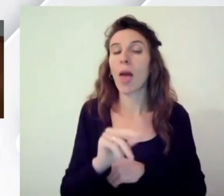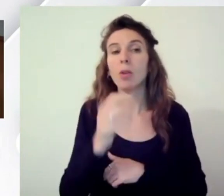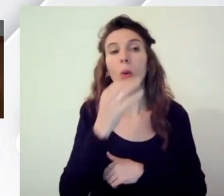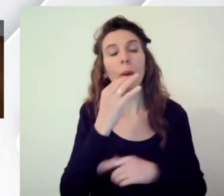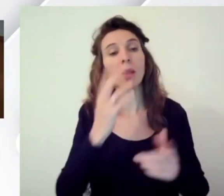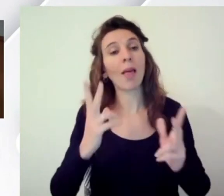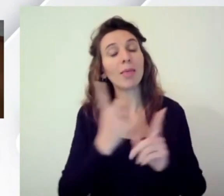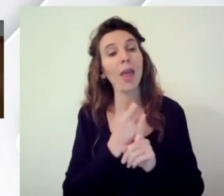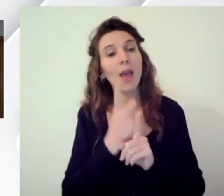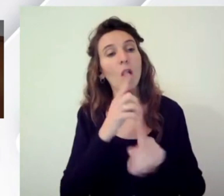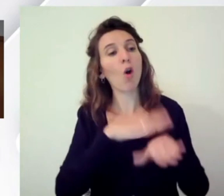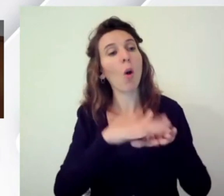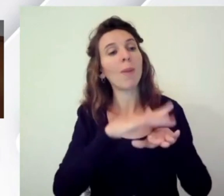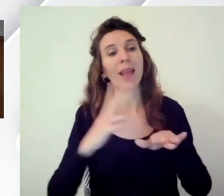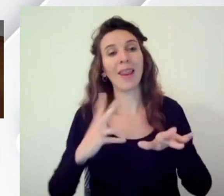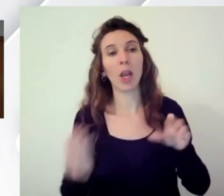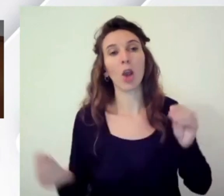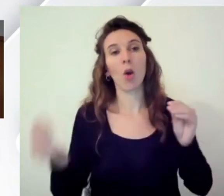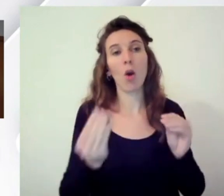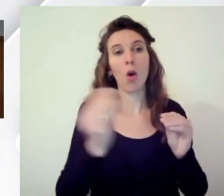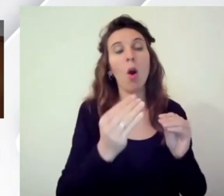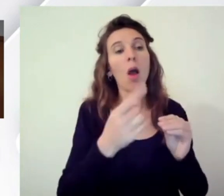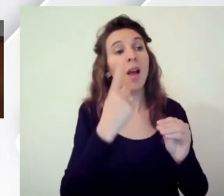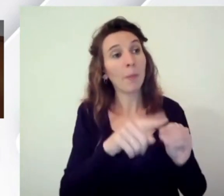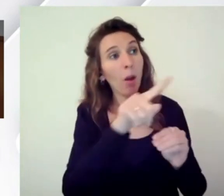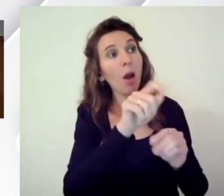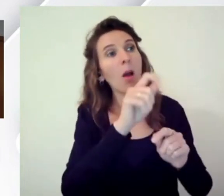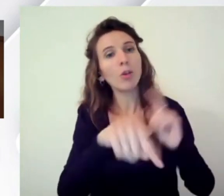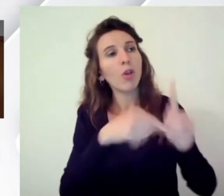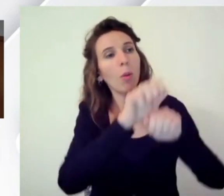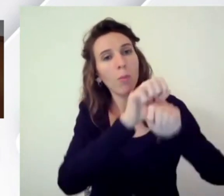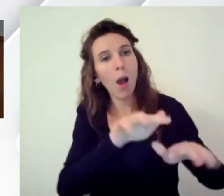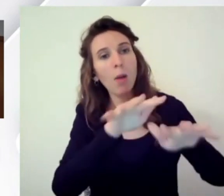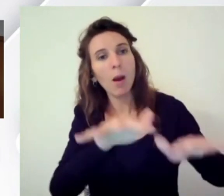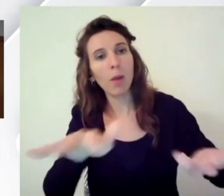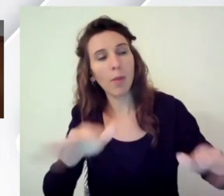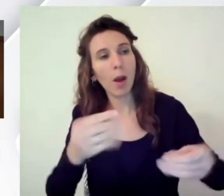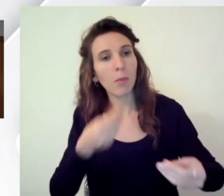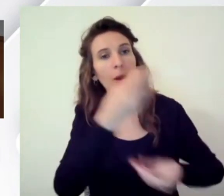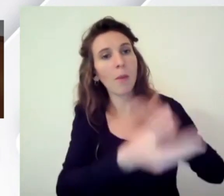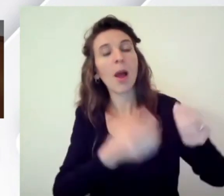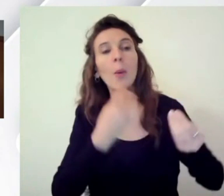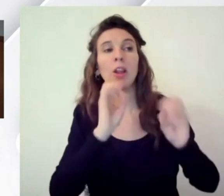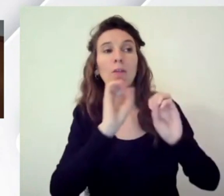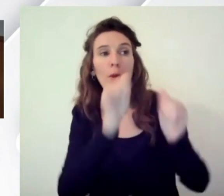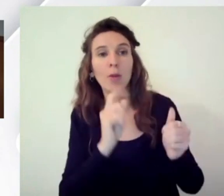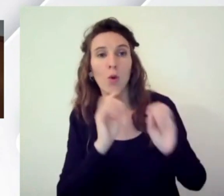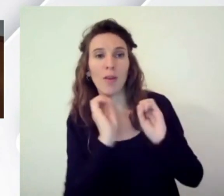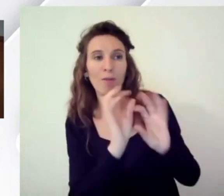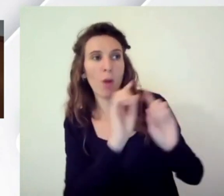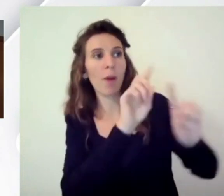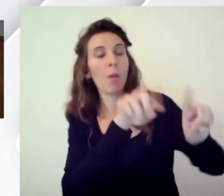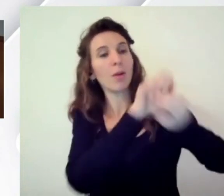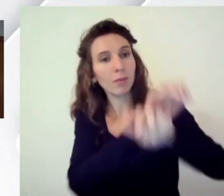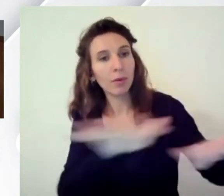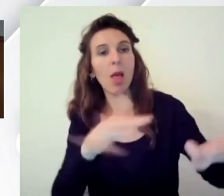di competenze chi deve poi divulgare conoscenza e informazione quindi formare informatori in questo caso i divulgatori grazie